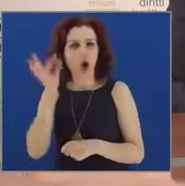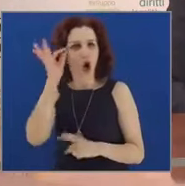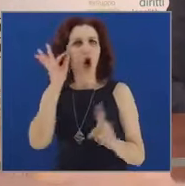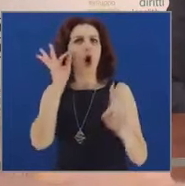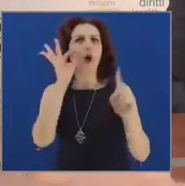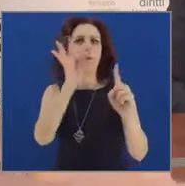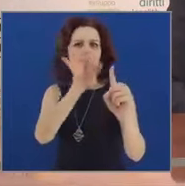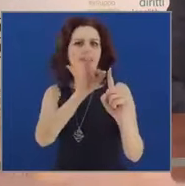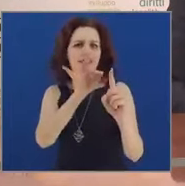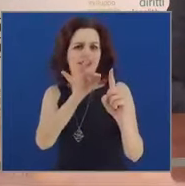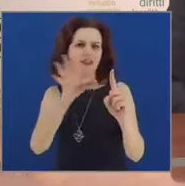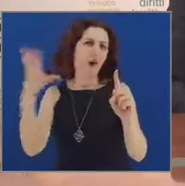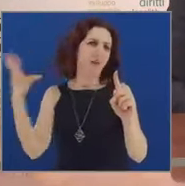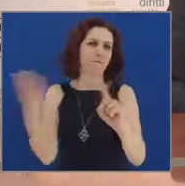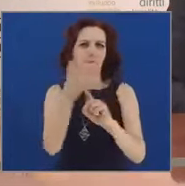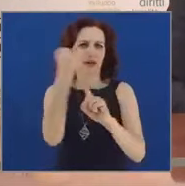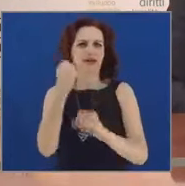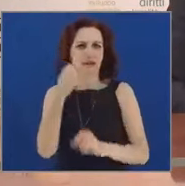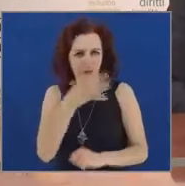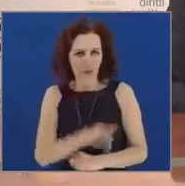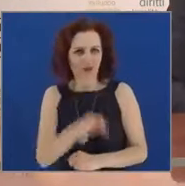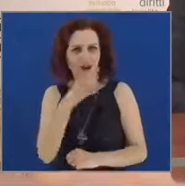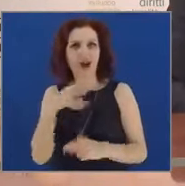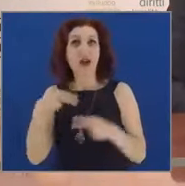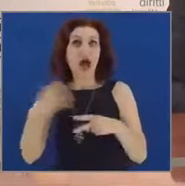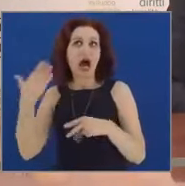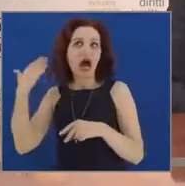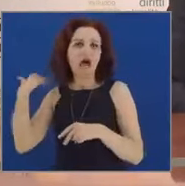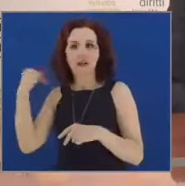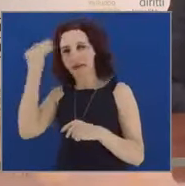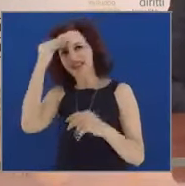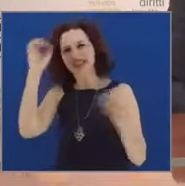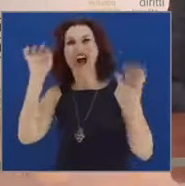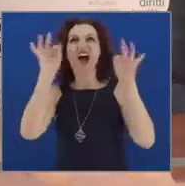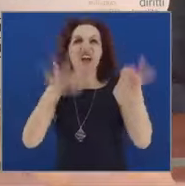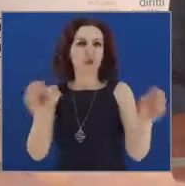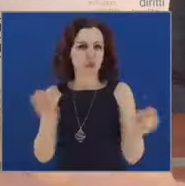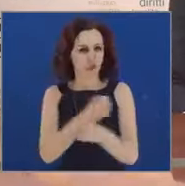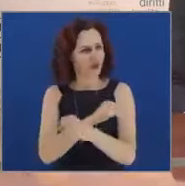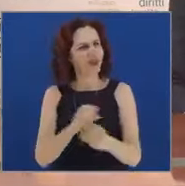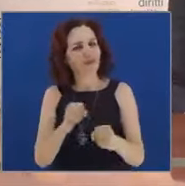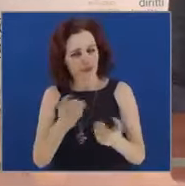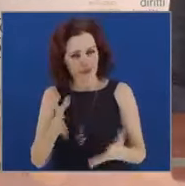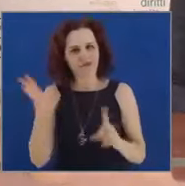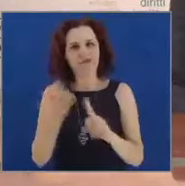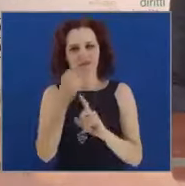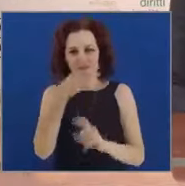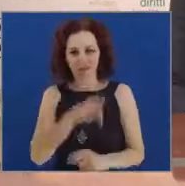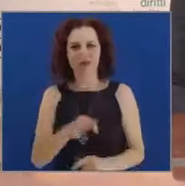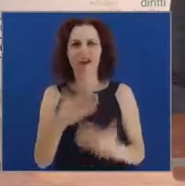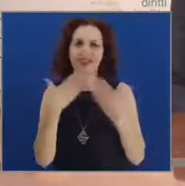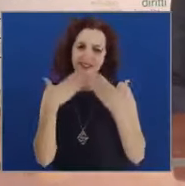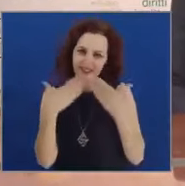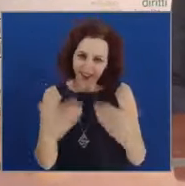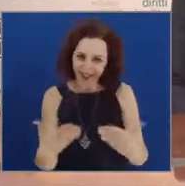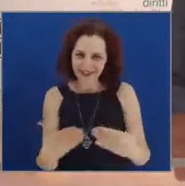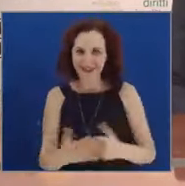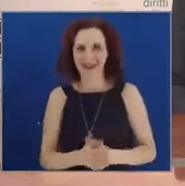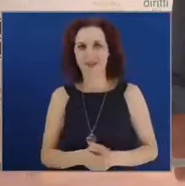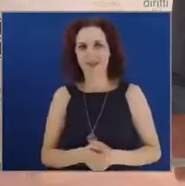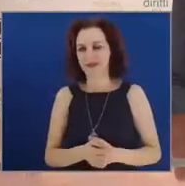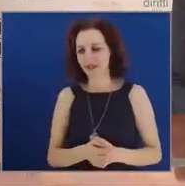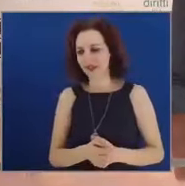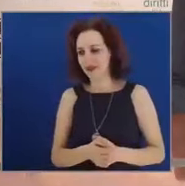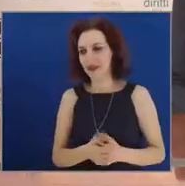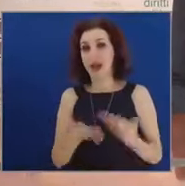anche soltanto qualche anno fa potevano sembrare impensabili. Grazie. Adesso c'è un piccolo video di un minuto